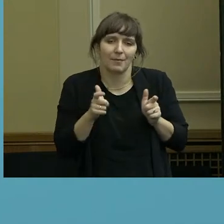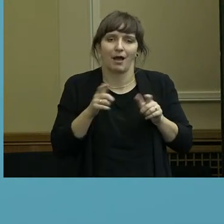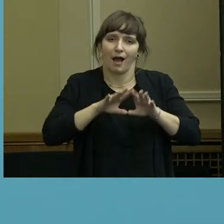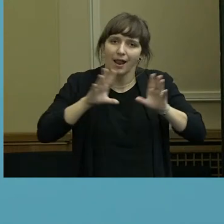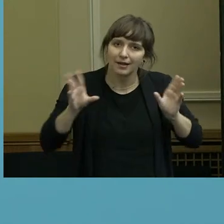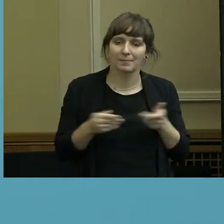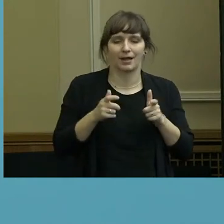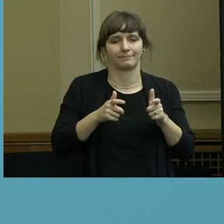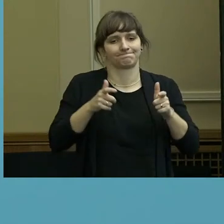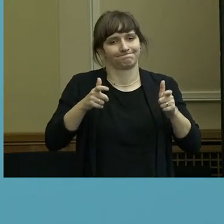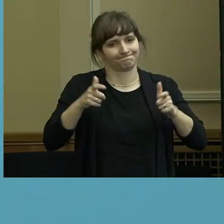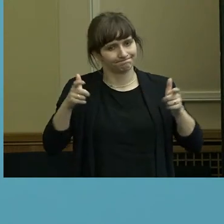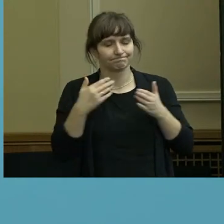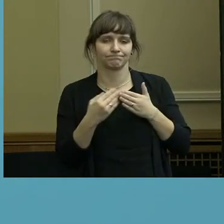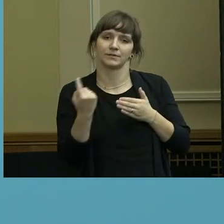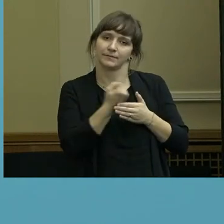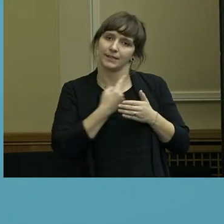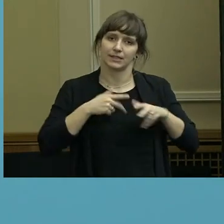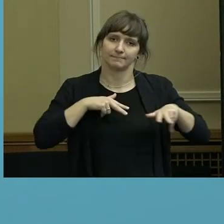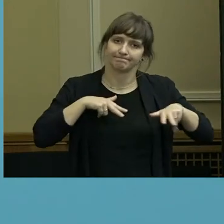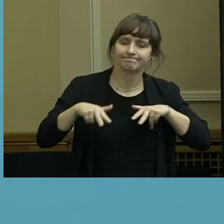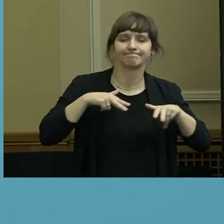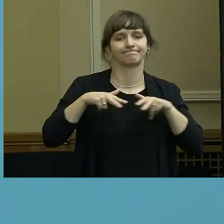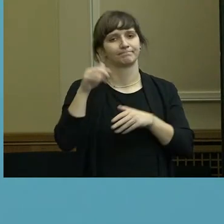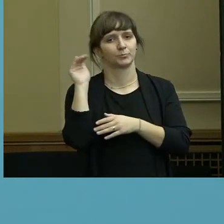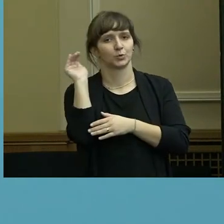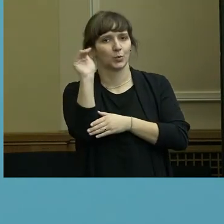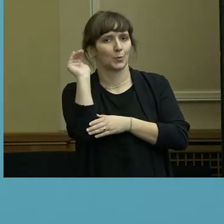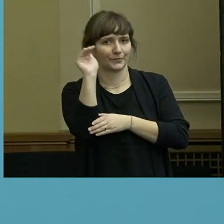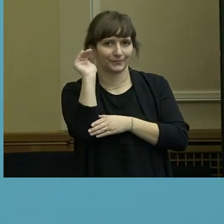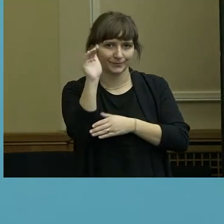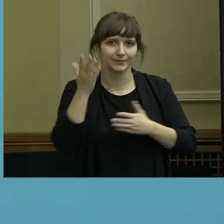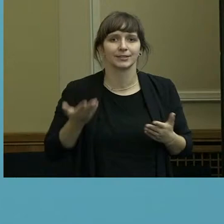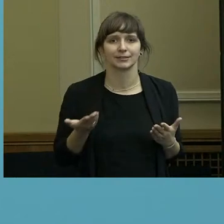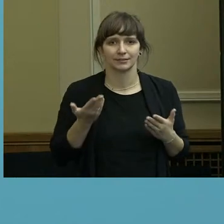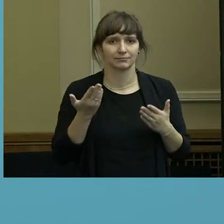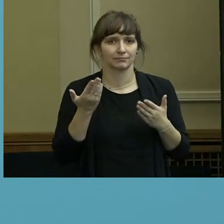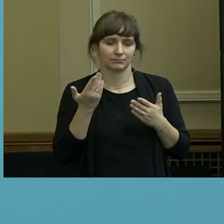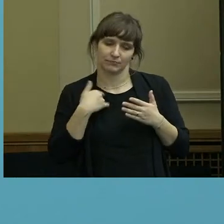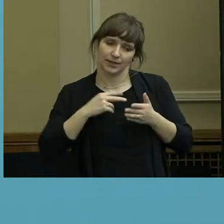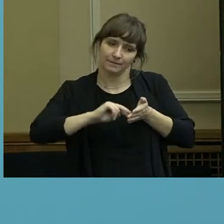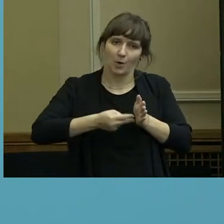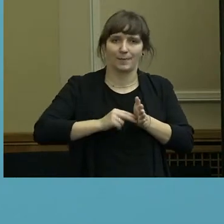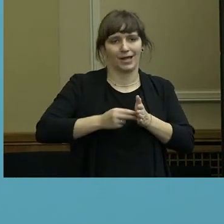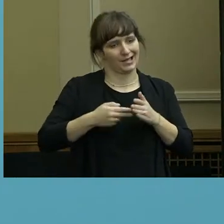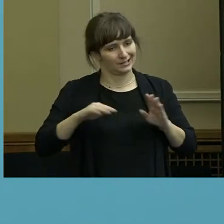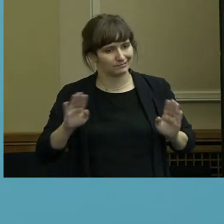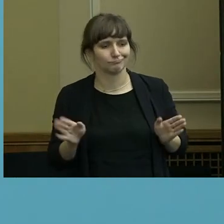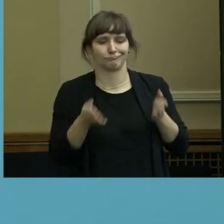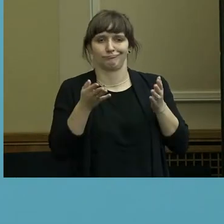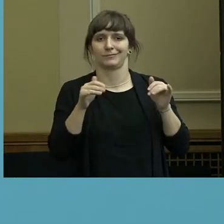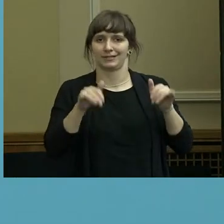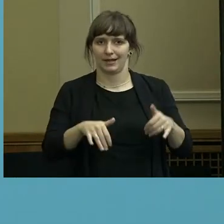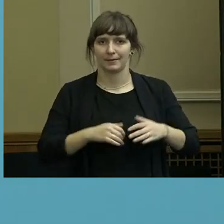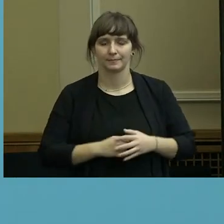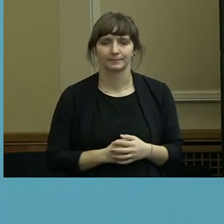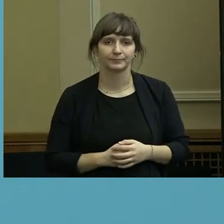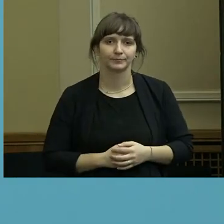möglich für die Zukunft gerüstet ist. Die